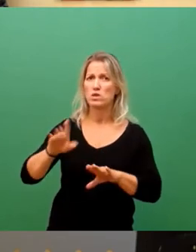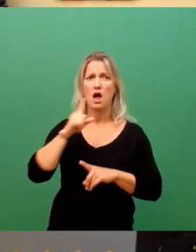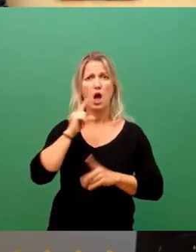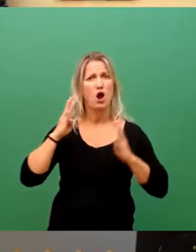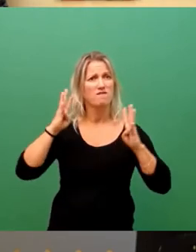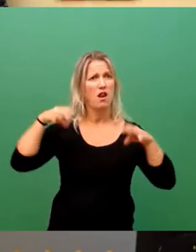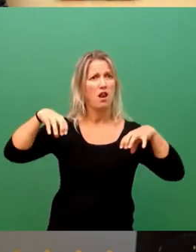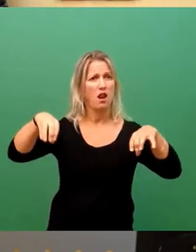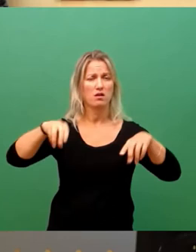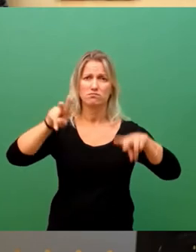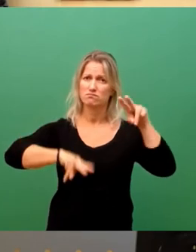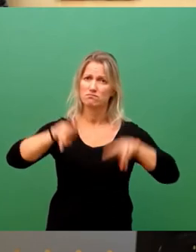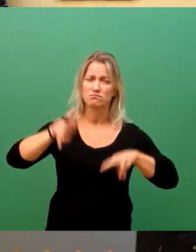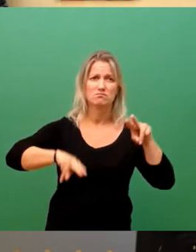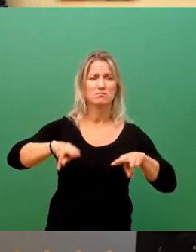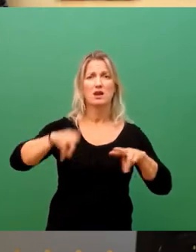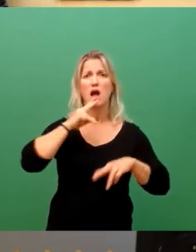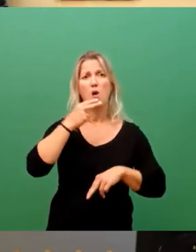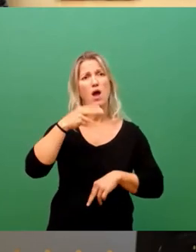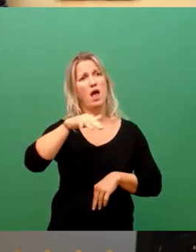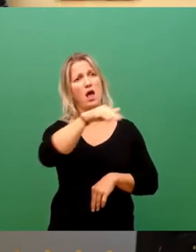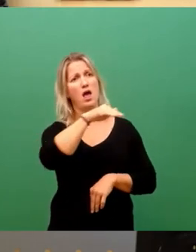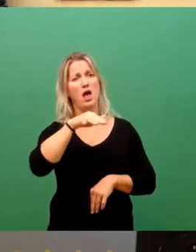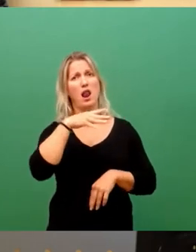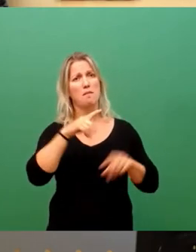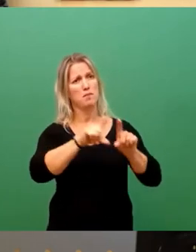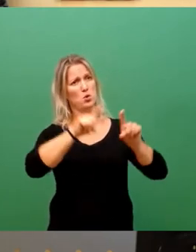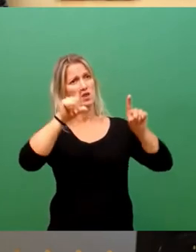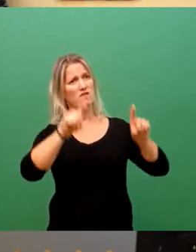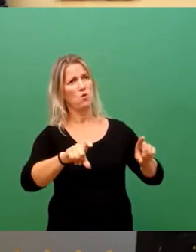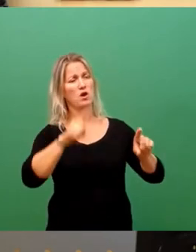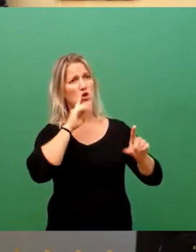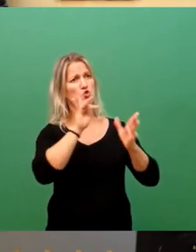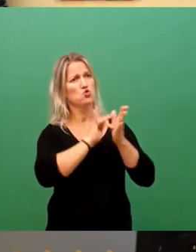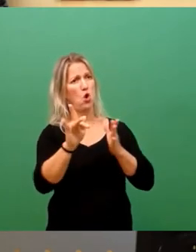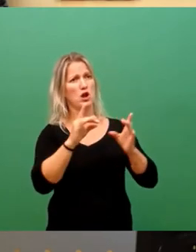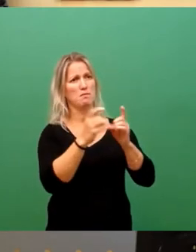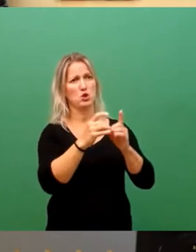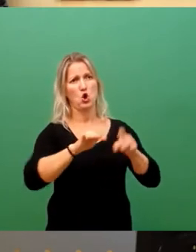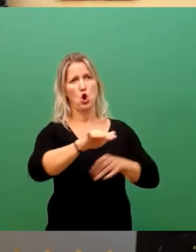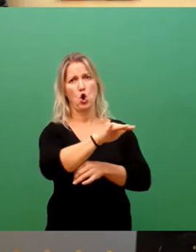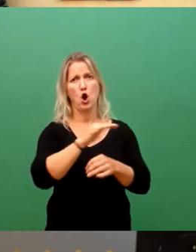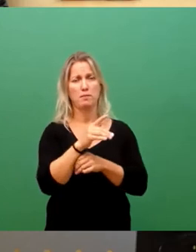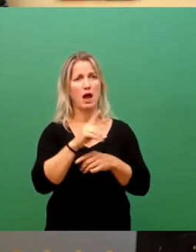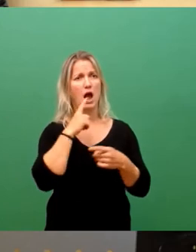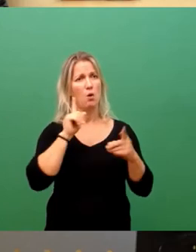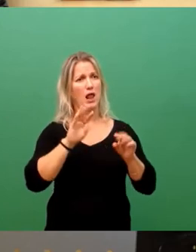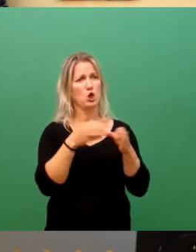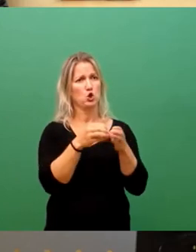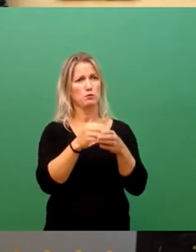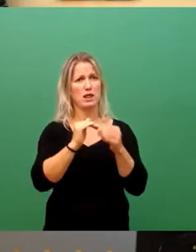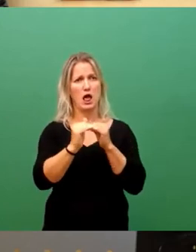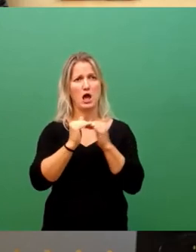Elbhang, den Heller als einzigartiges dünnenförmiges Trockenbiotop, die artenreiche Kleinkuppenlandschaft um